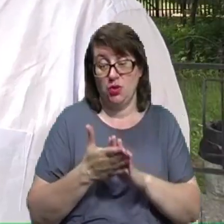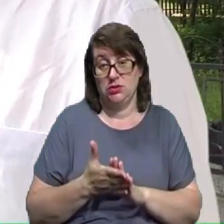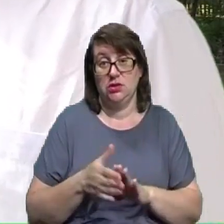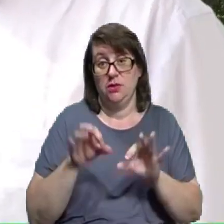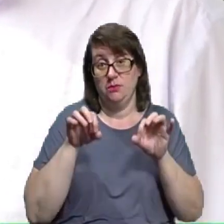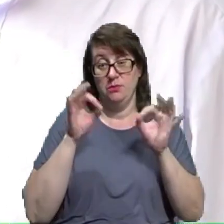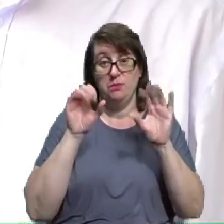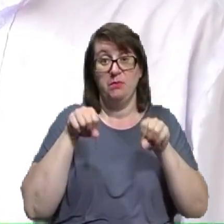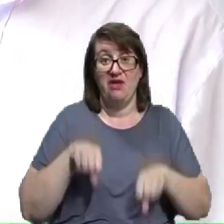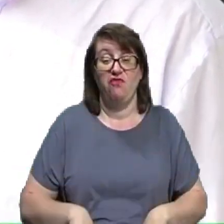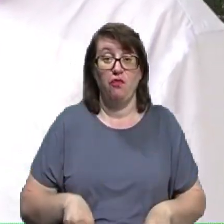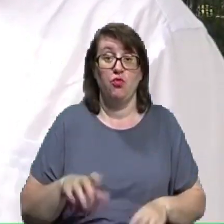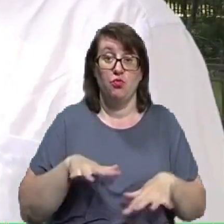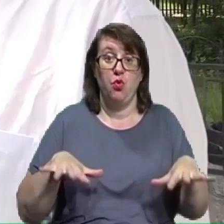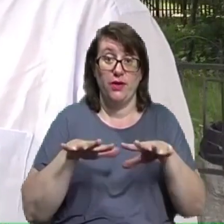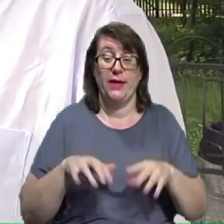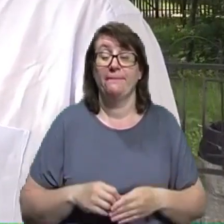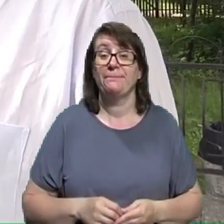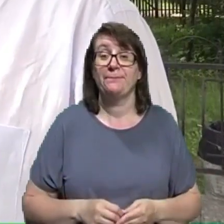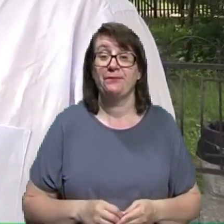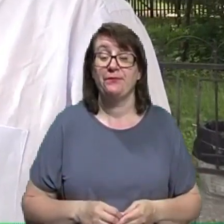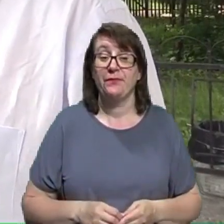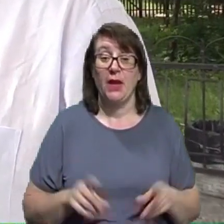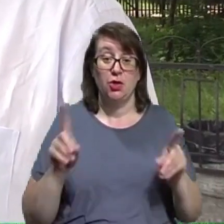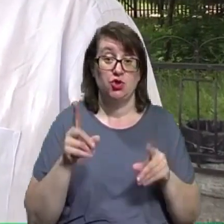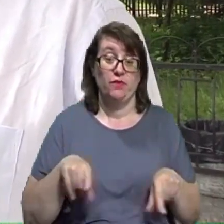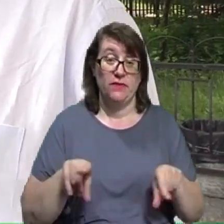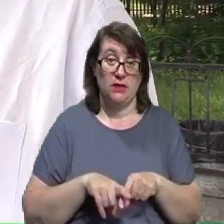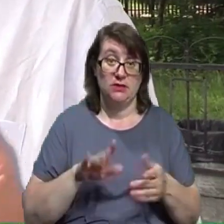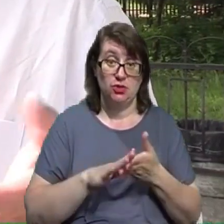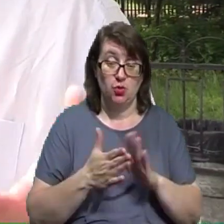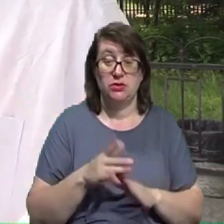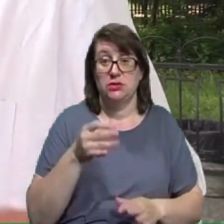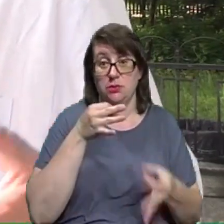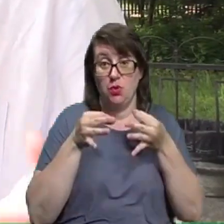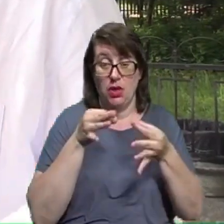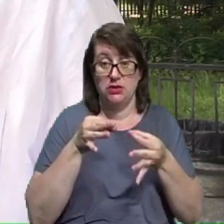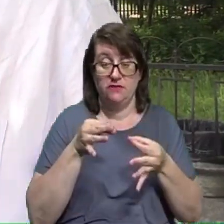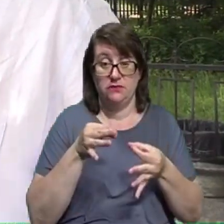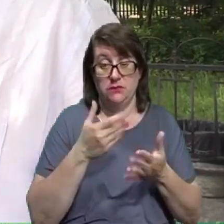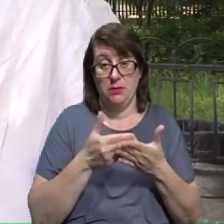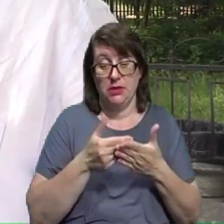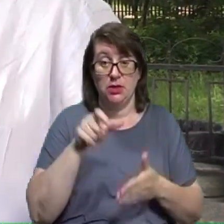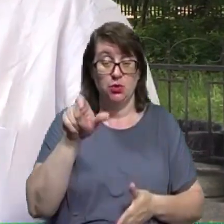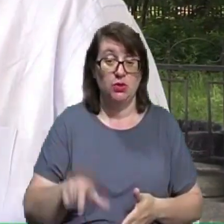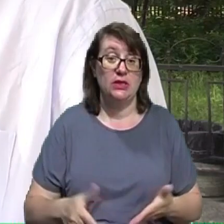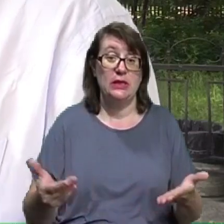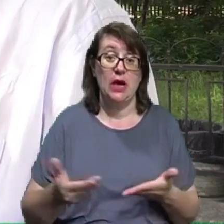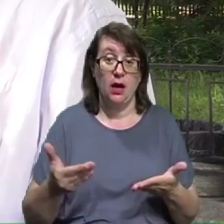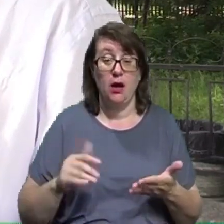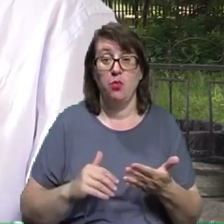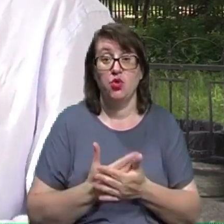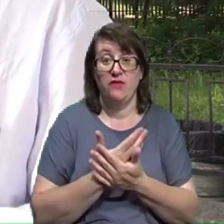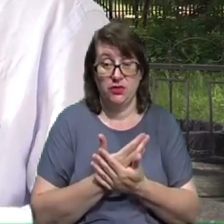Власне кажучи, щоб в цій ситуації я порадив би, наприклад, людині, яка поновлюється за рішенням